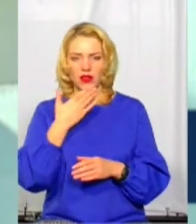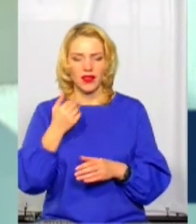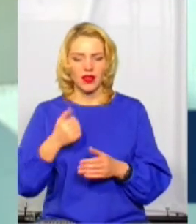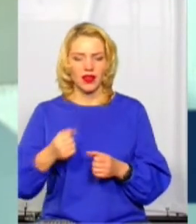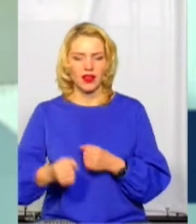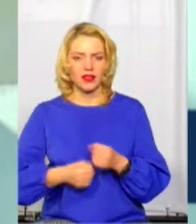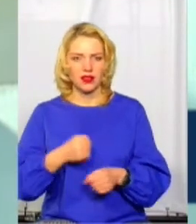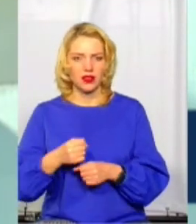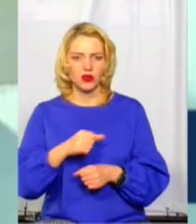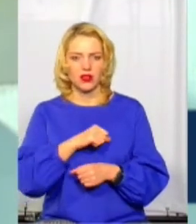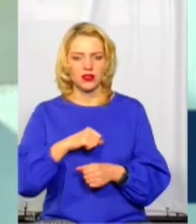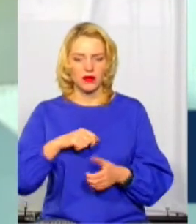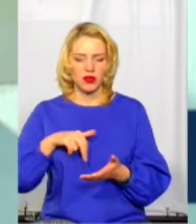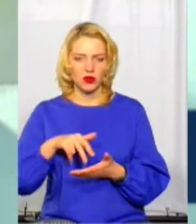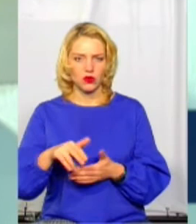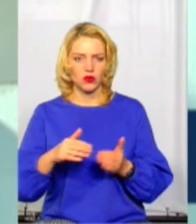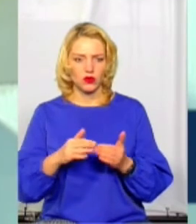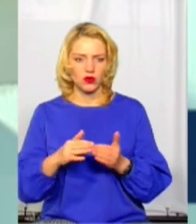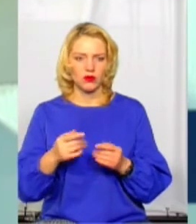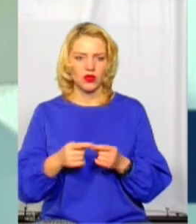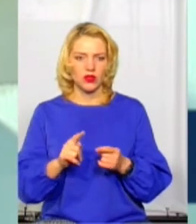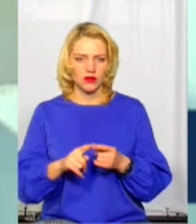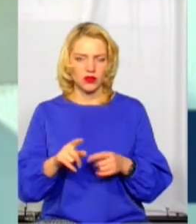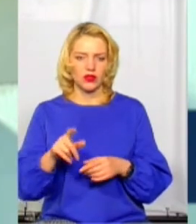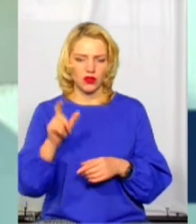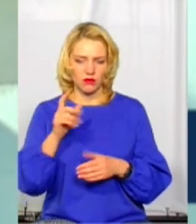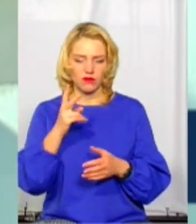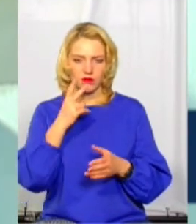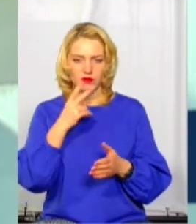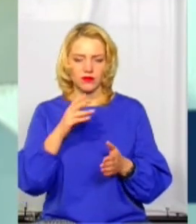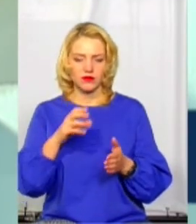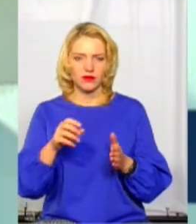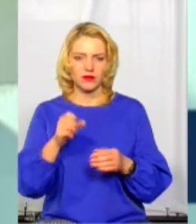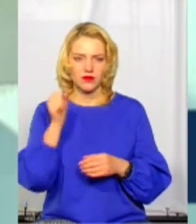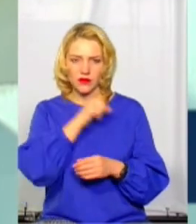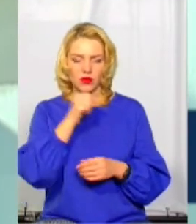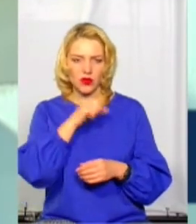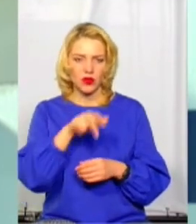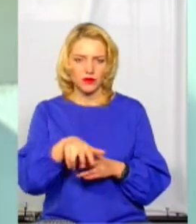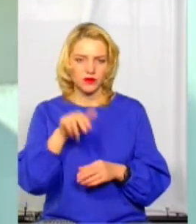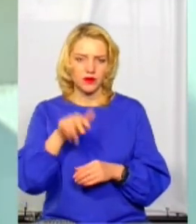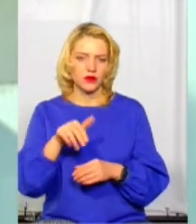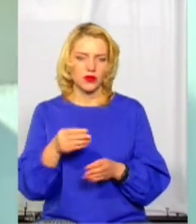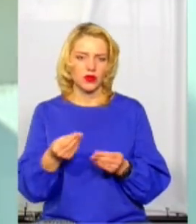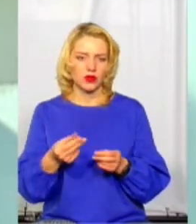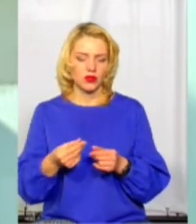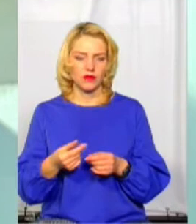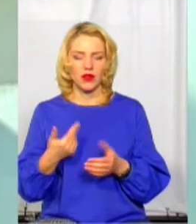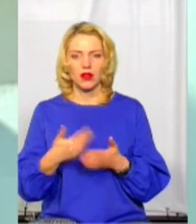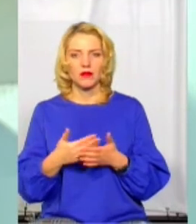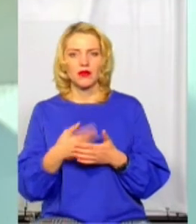а йдуть самостійно додому і зазвичай це відкрите заволодінням майном. Тобто за кишенкові такі крадіжки я би